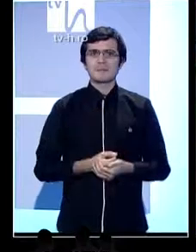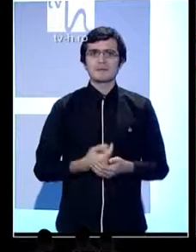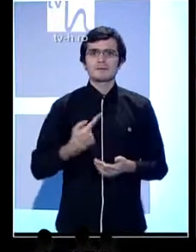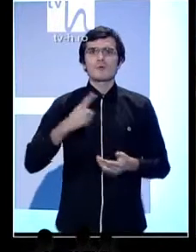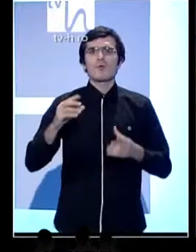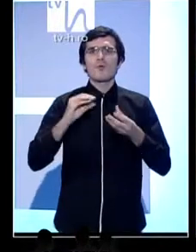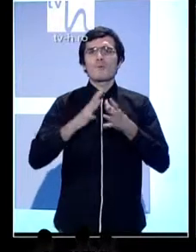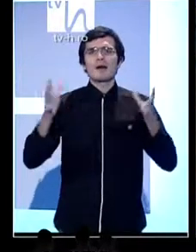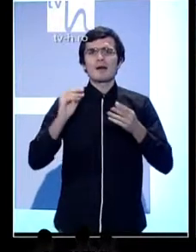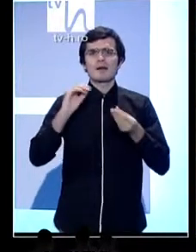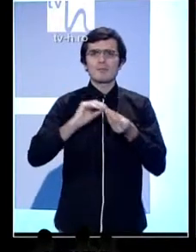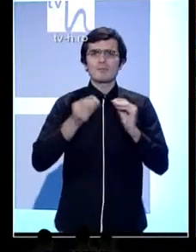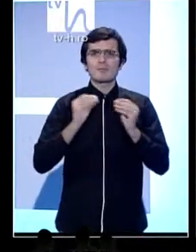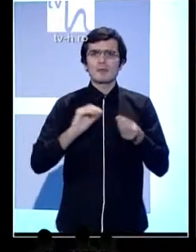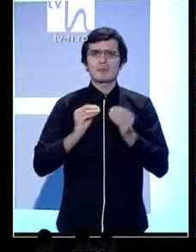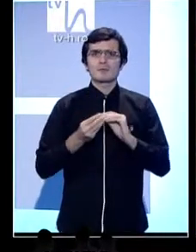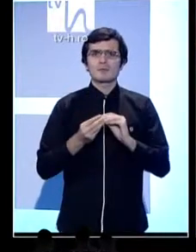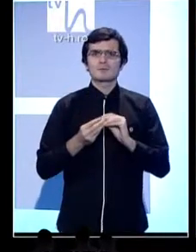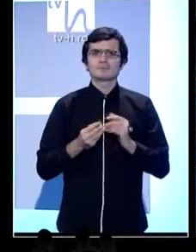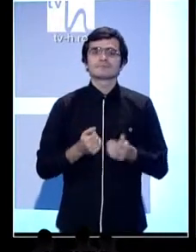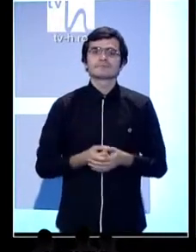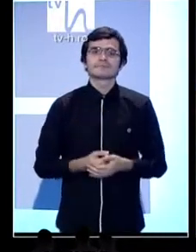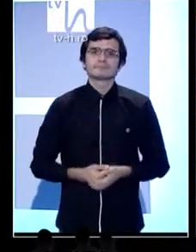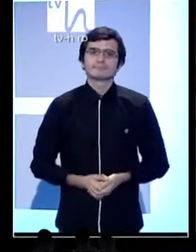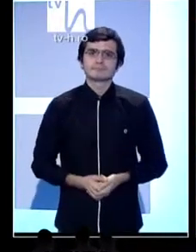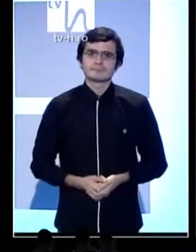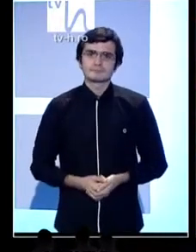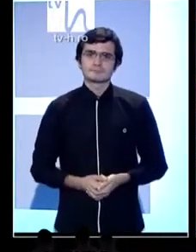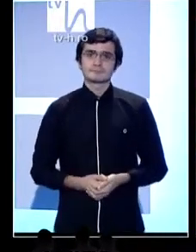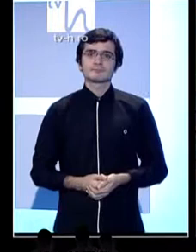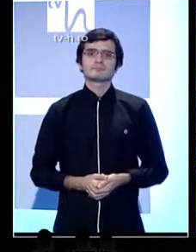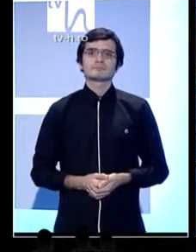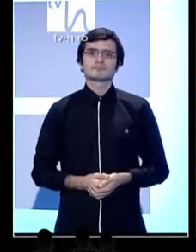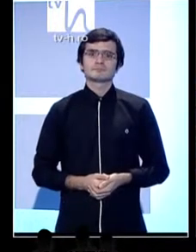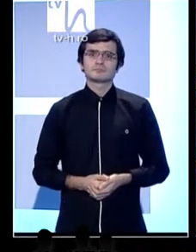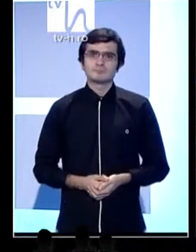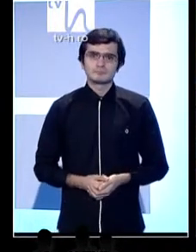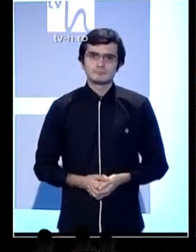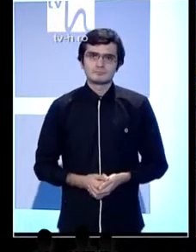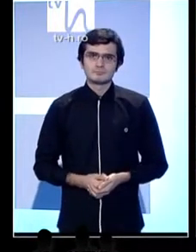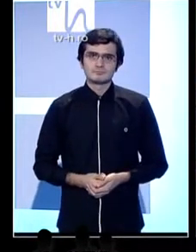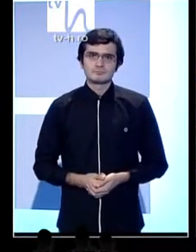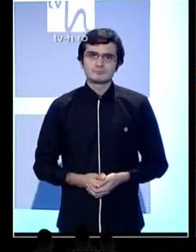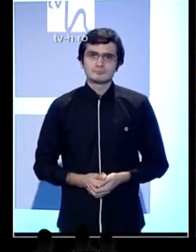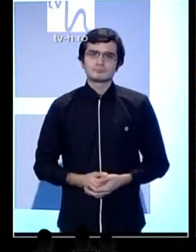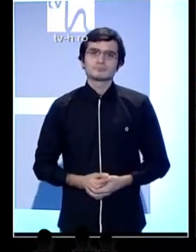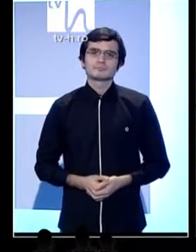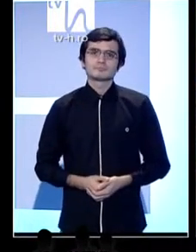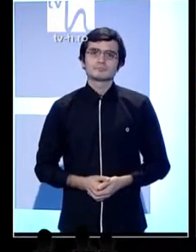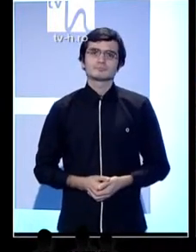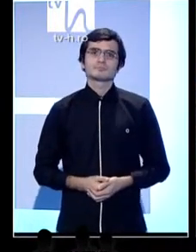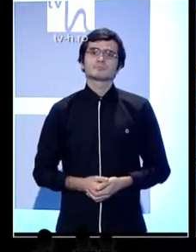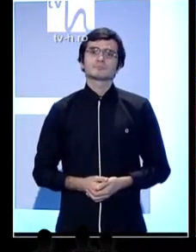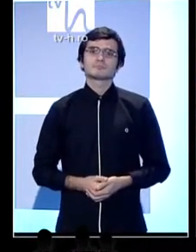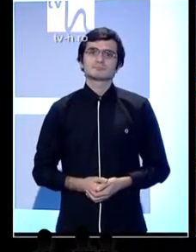E o mare problemă. Deci, domnul, minus pe o dată în România este handicapat. E mai rău de fi handicapatul pe care handicapatul. nimeni nu-l vede. Păi nimeni nu-l vede. Păi